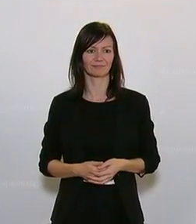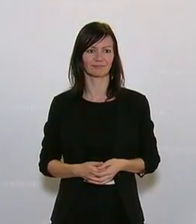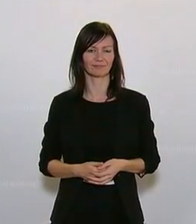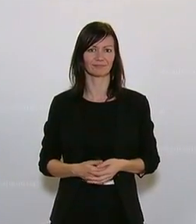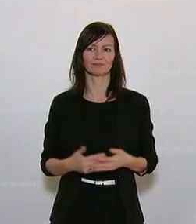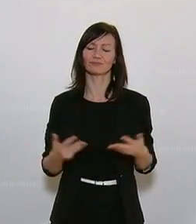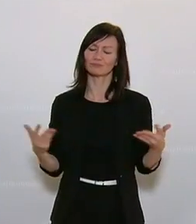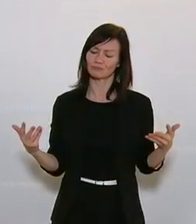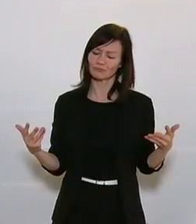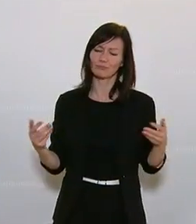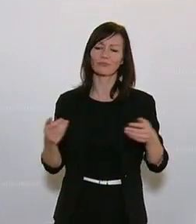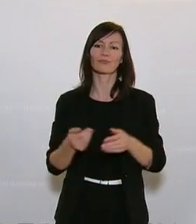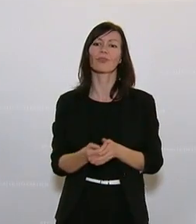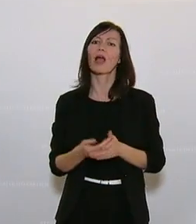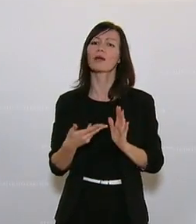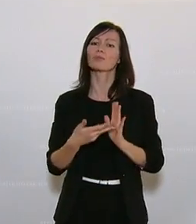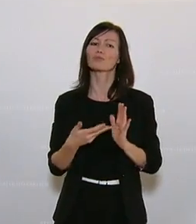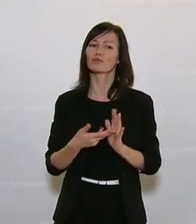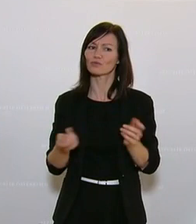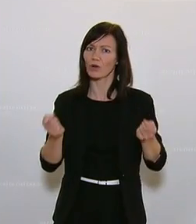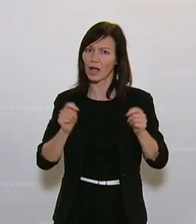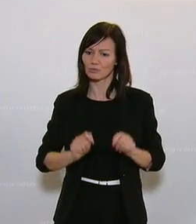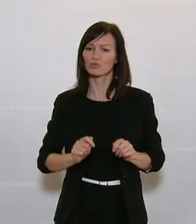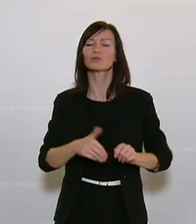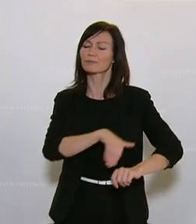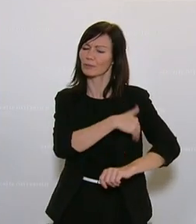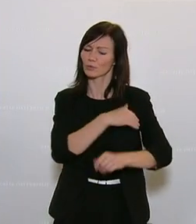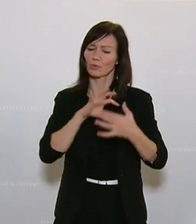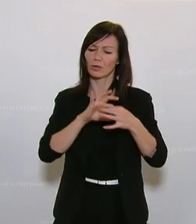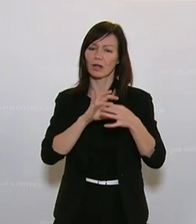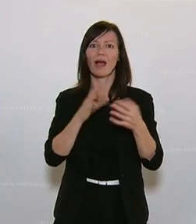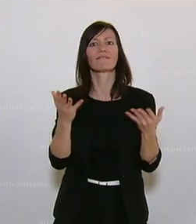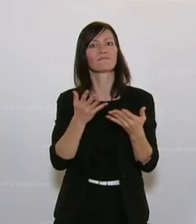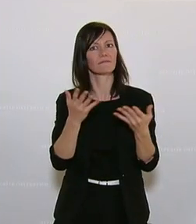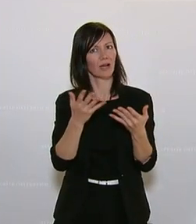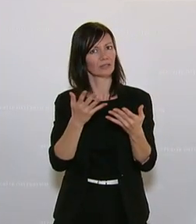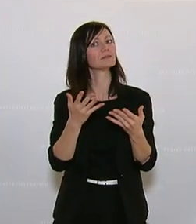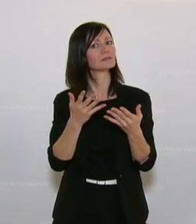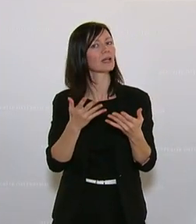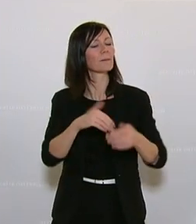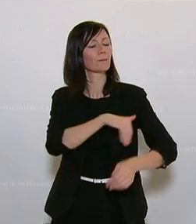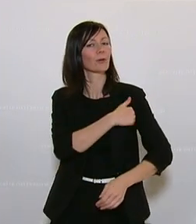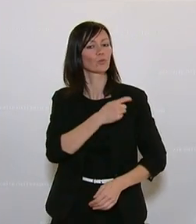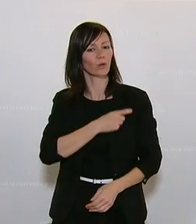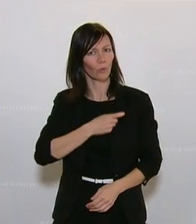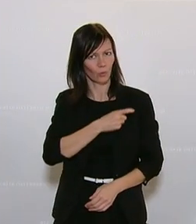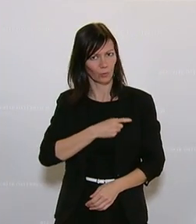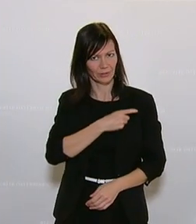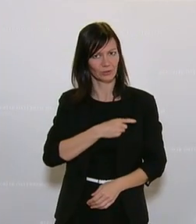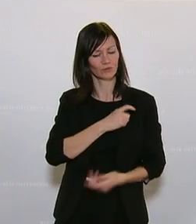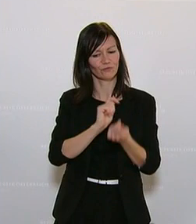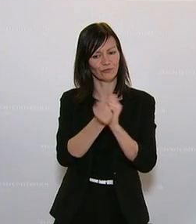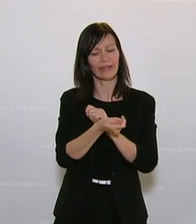Was wir bei der abschließenden Prüfung verändert haben, ist die Prüfungskommission, die Maturakommission. Sie ist